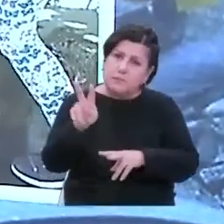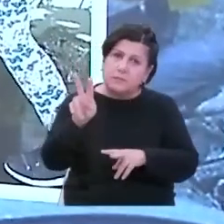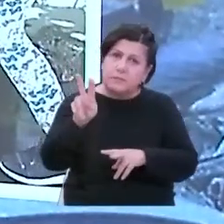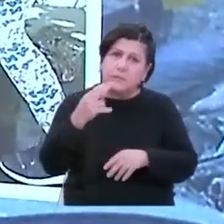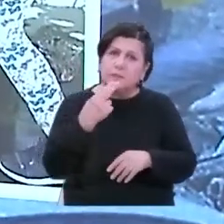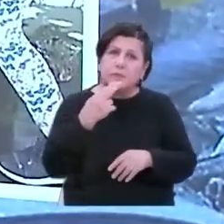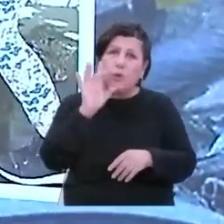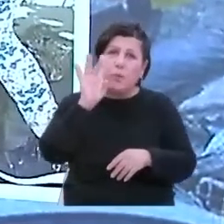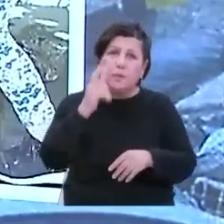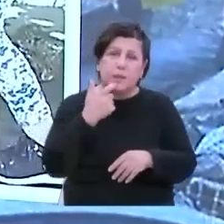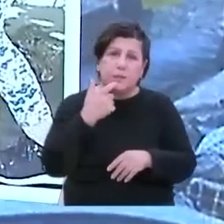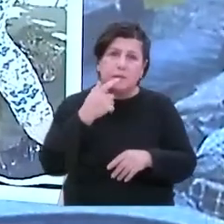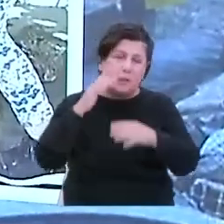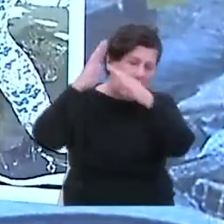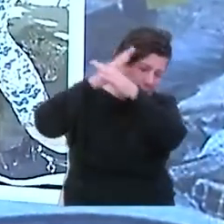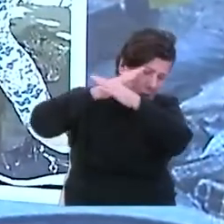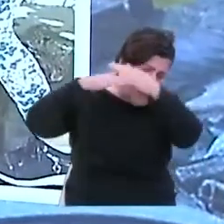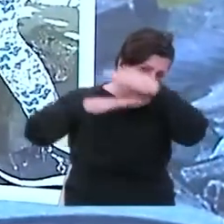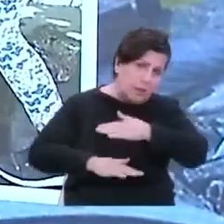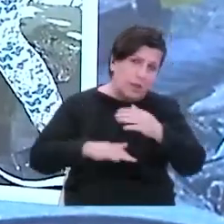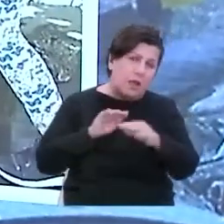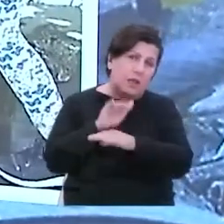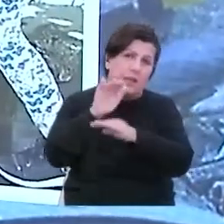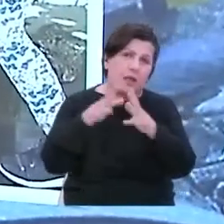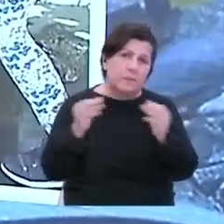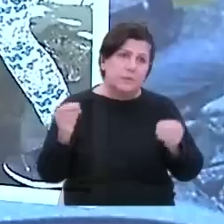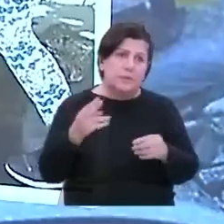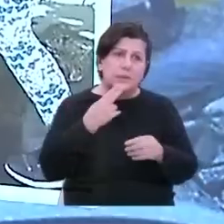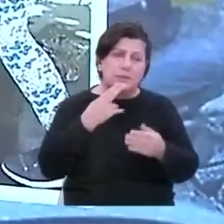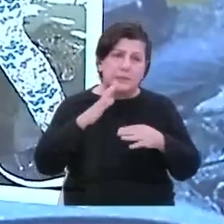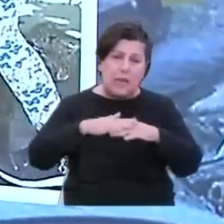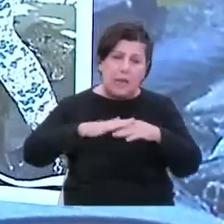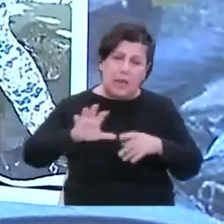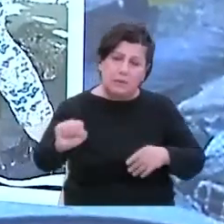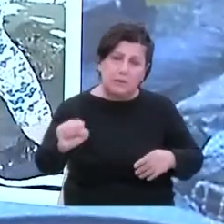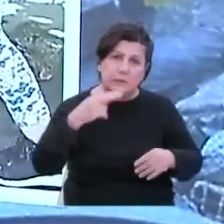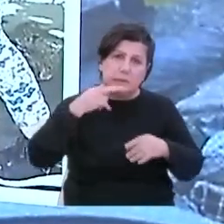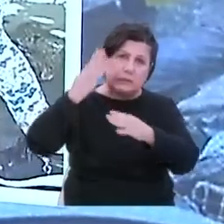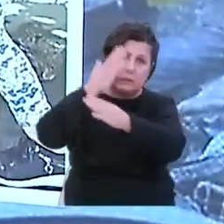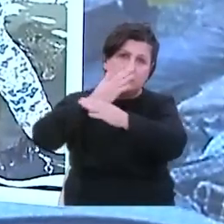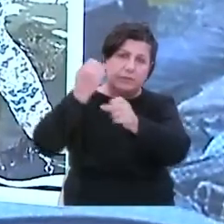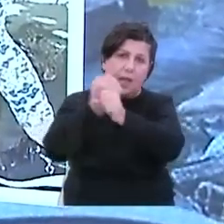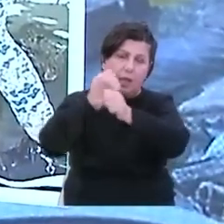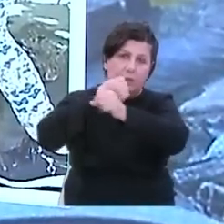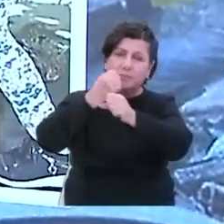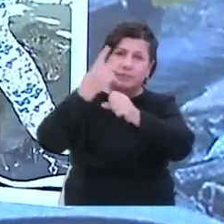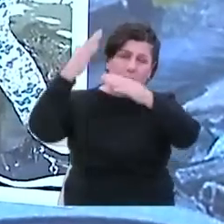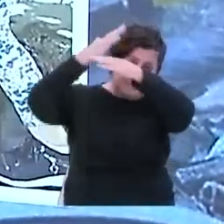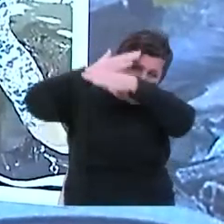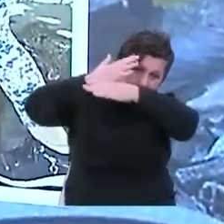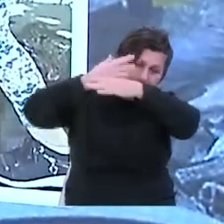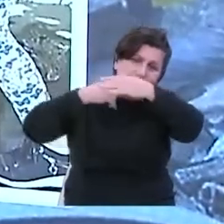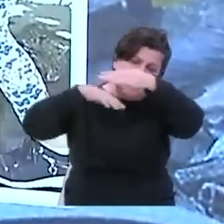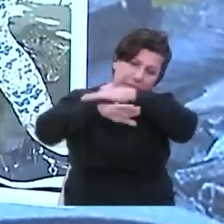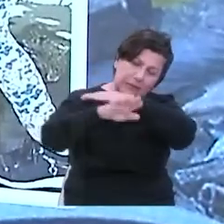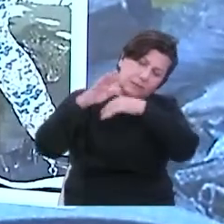yaşında ve hayatını kaybetmişti. Enkaz altında kalan kızının ellerini tutuyordu Mesut Hançer. Ve bu fotoğraf tüm